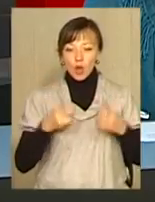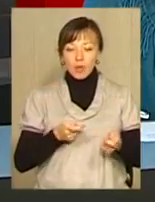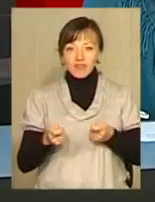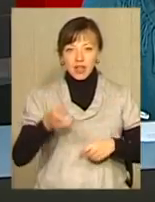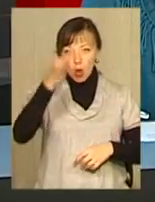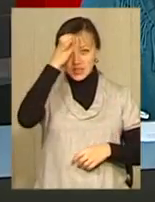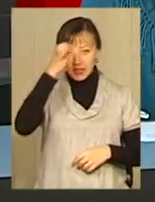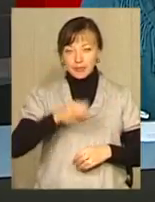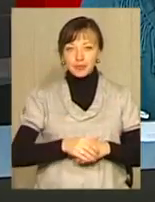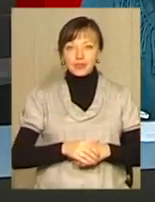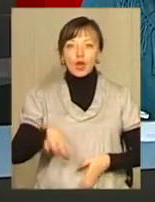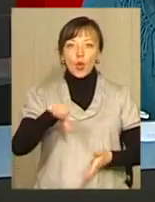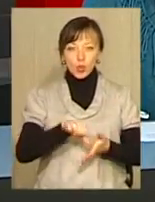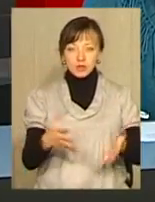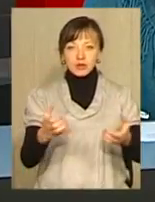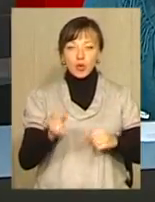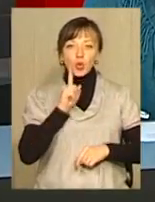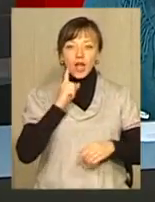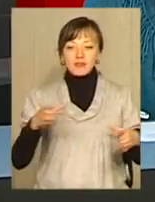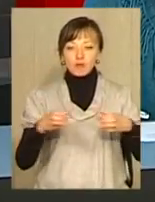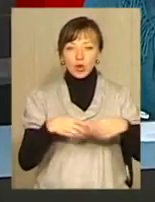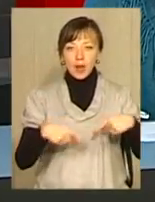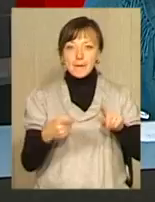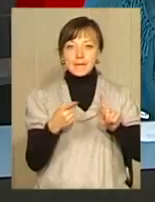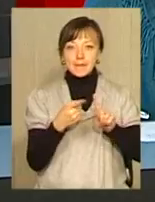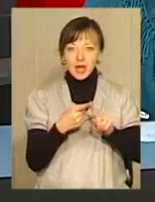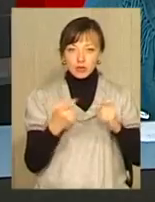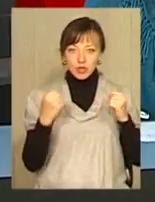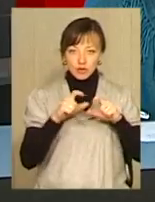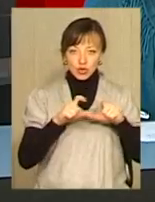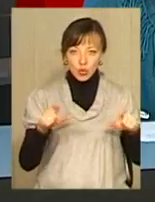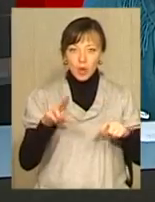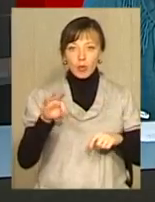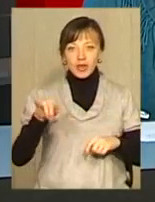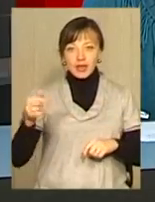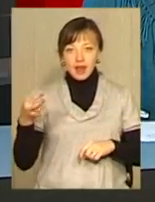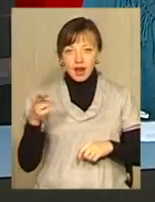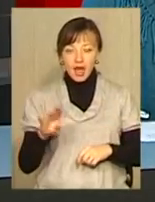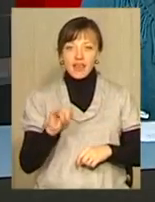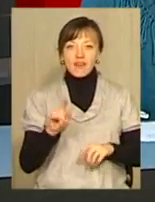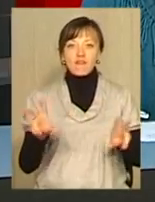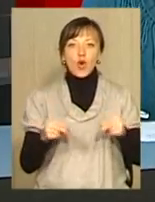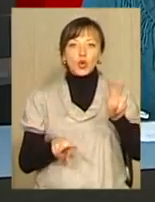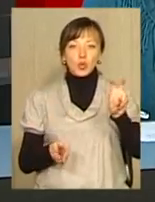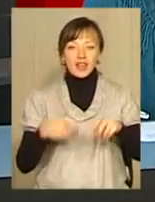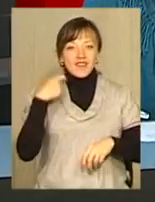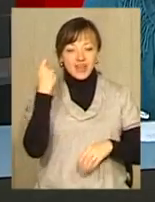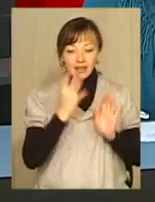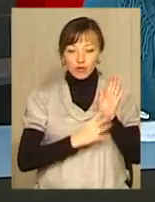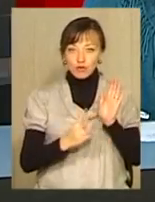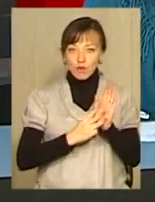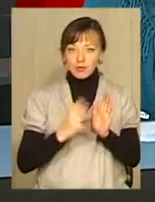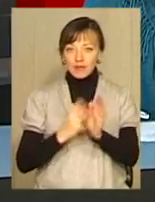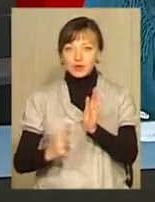Хмельницької міської ради. Участь беруть юнацькі футбольні команди, першої дії США, «Іскра», «Дуїфека Поділля» та футбольний клуб «Фортуна». Вік гравців – 98,